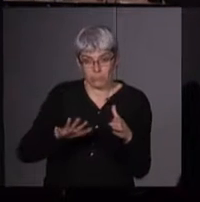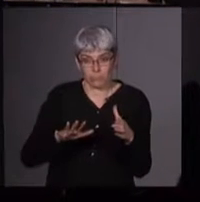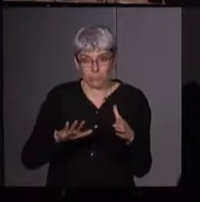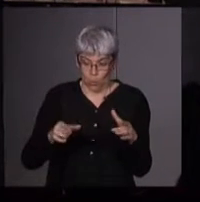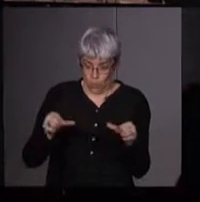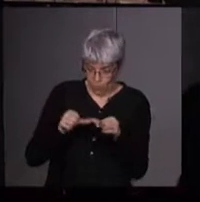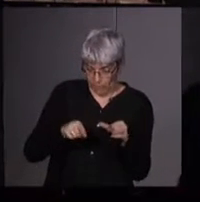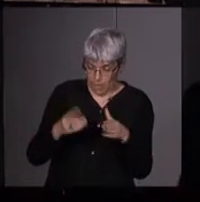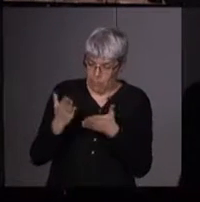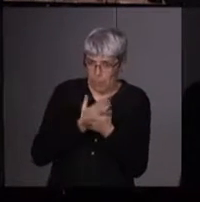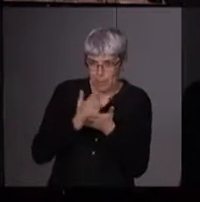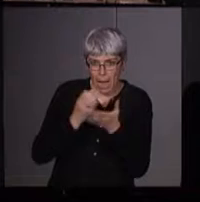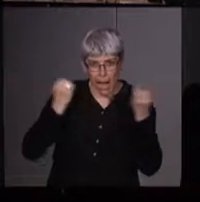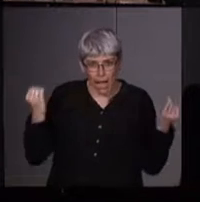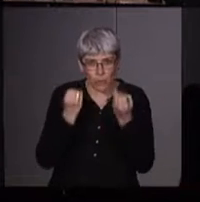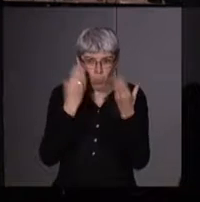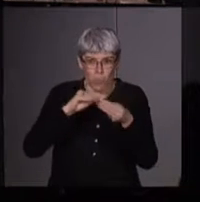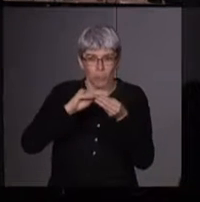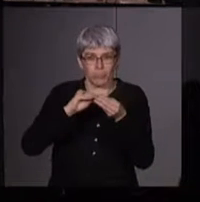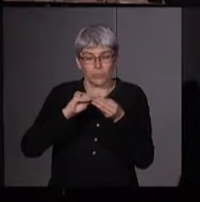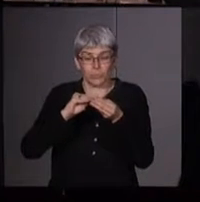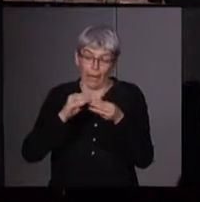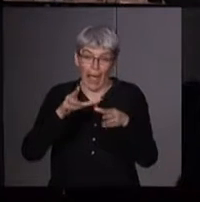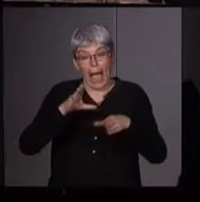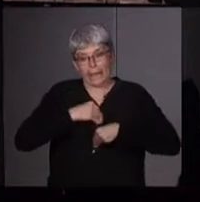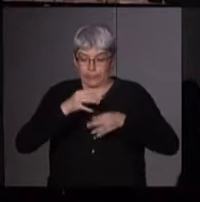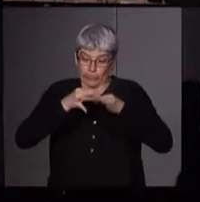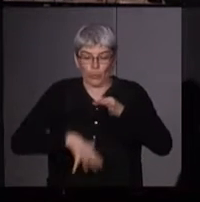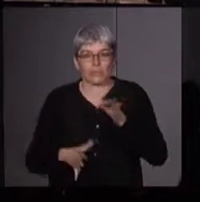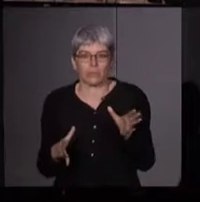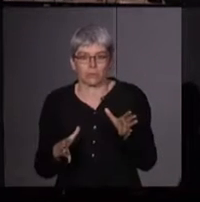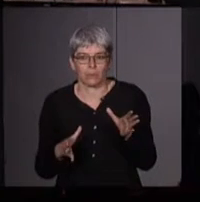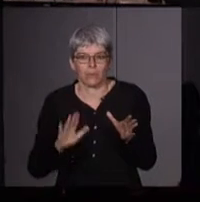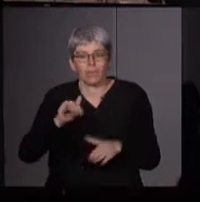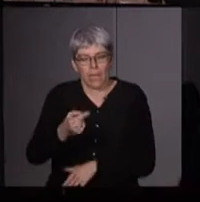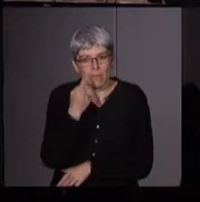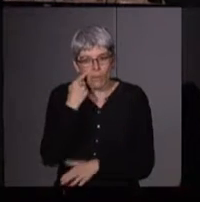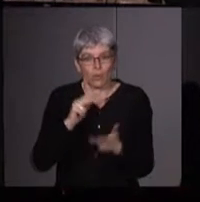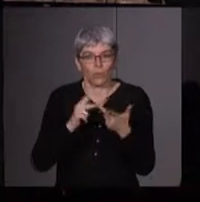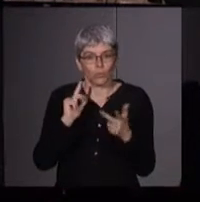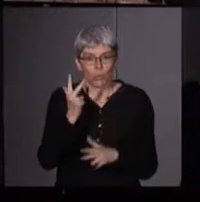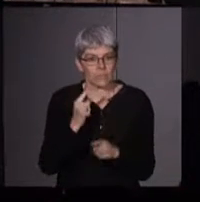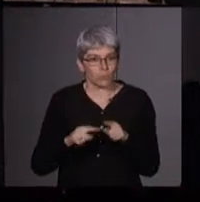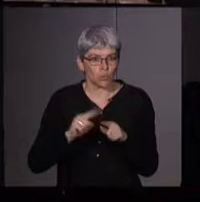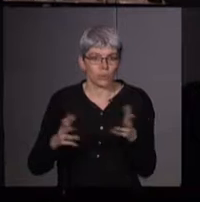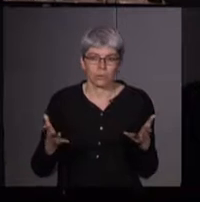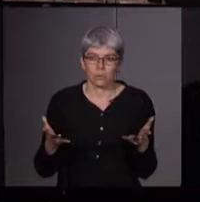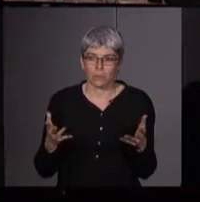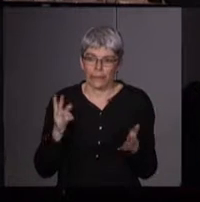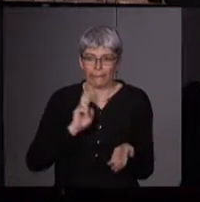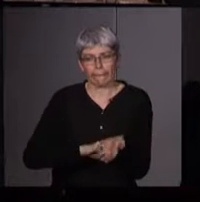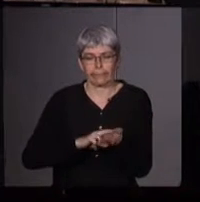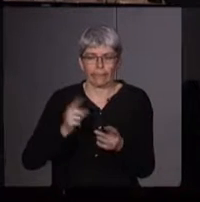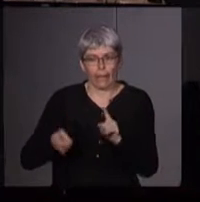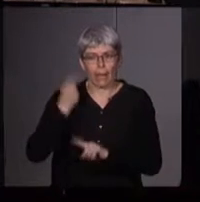là pour préparer l'action mais aussi pour porter les conséquences de l'action et on y reviendra. Troisième élément, c'est l'importance du rite,